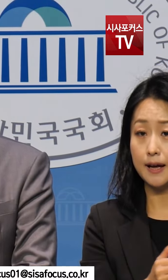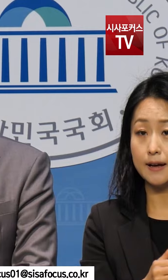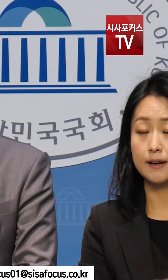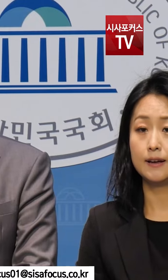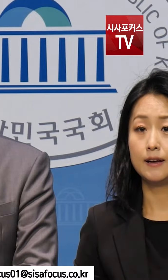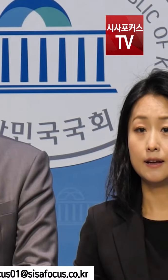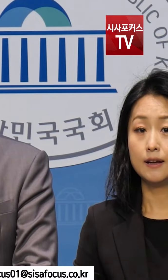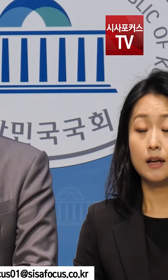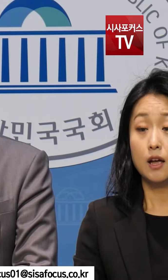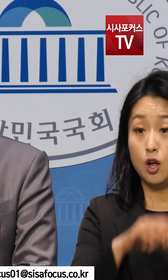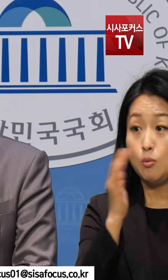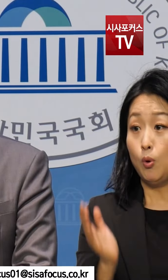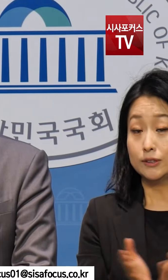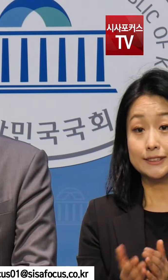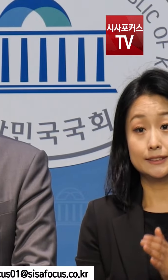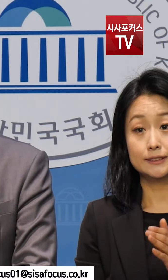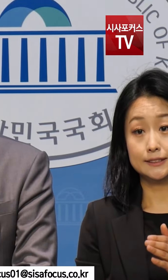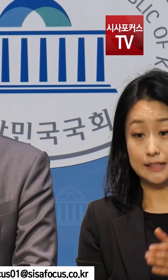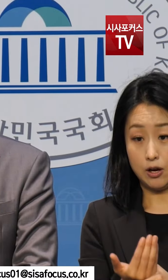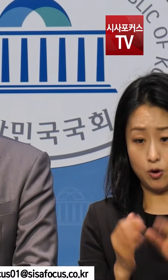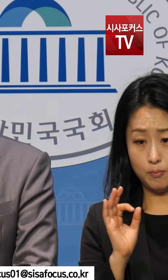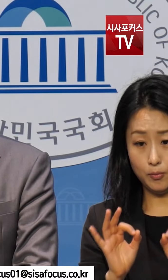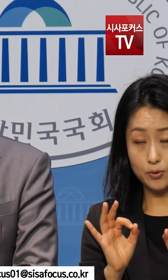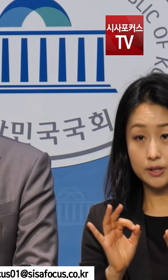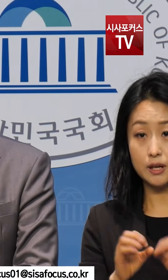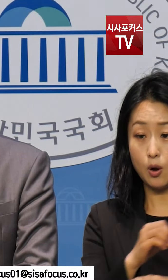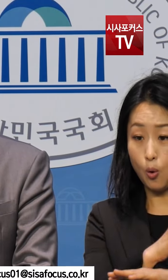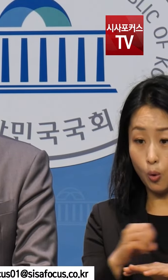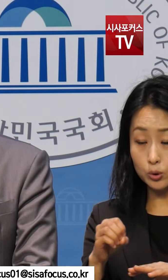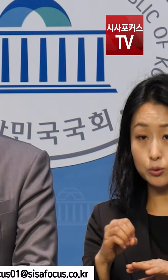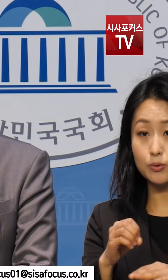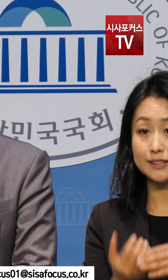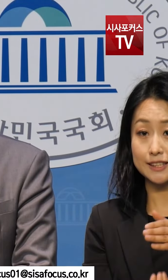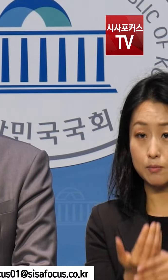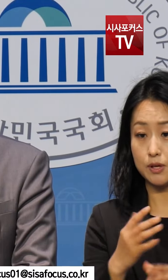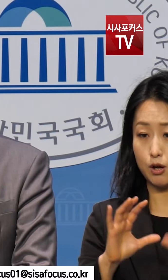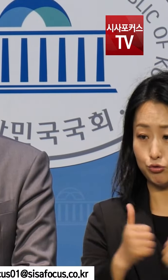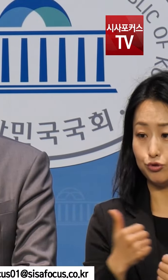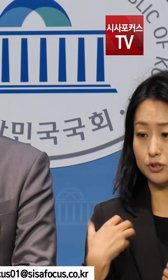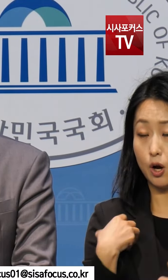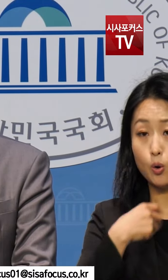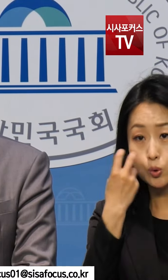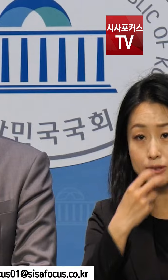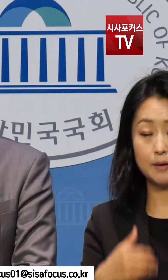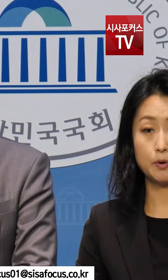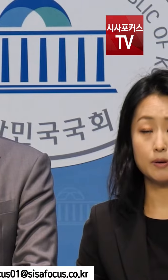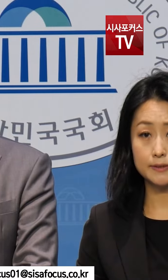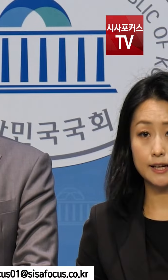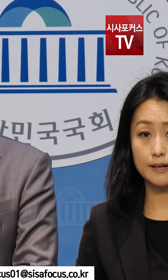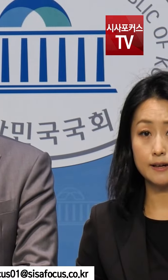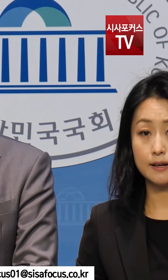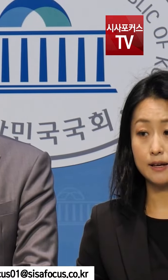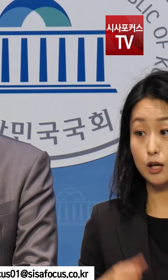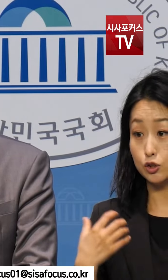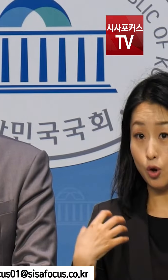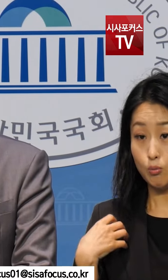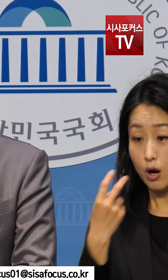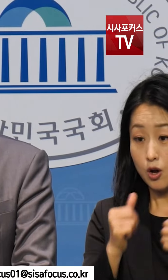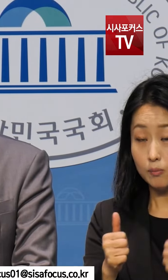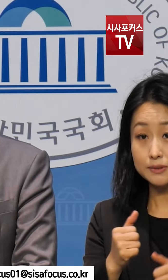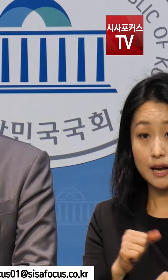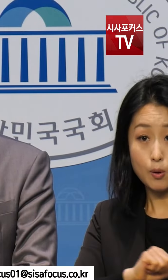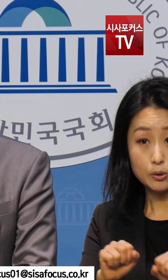이 모든 사실이 오송참사 국정조사가 필요한 이유입니다. 정부와 검찰이 하지 않는다면